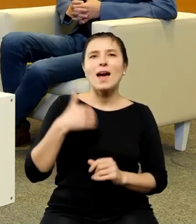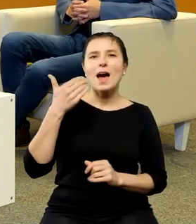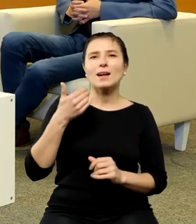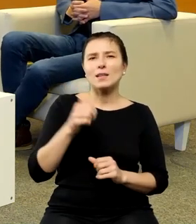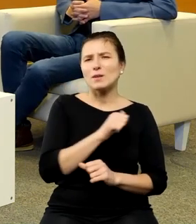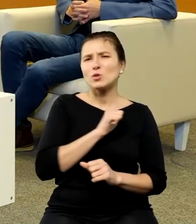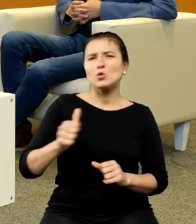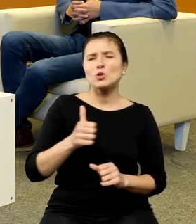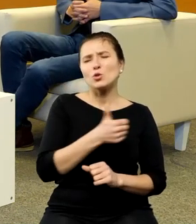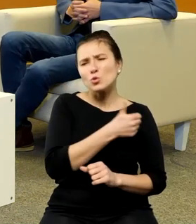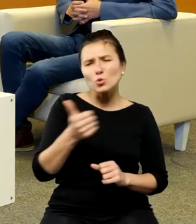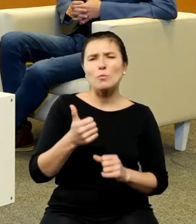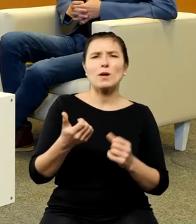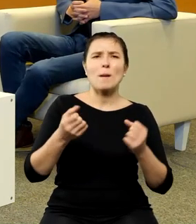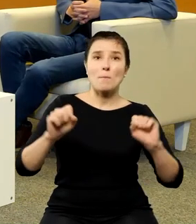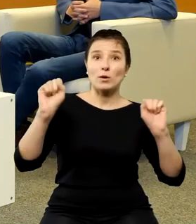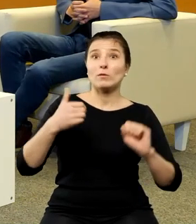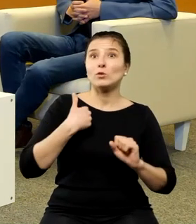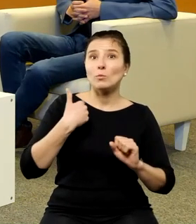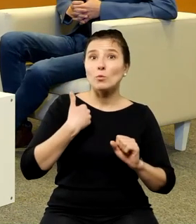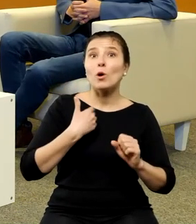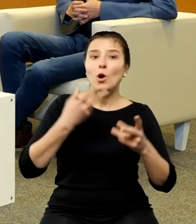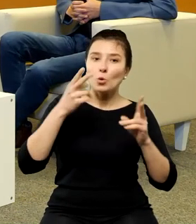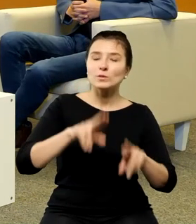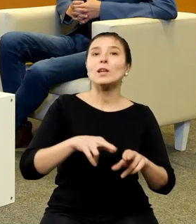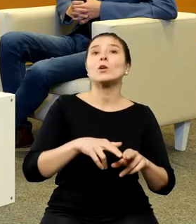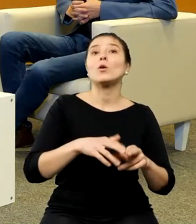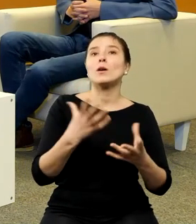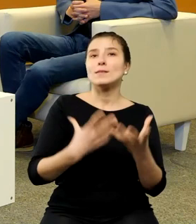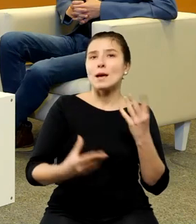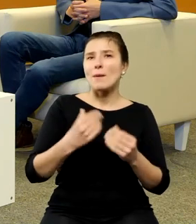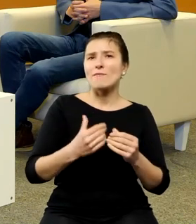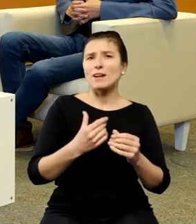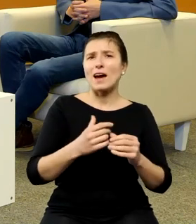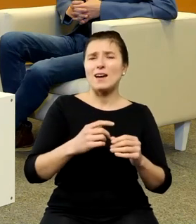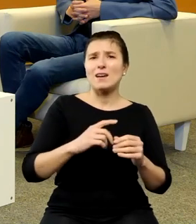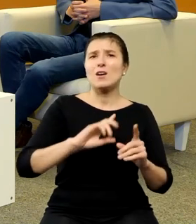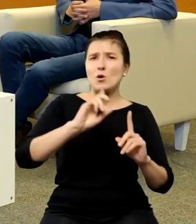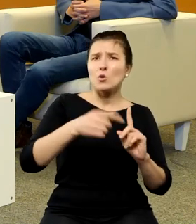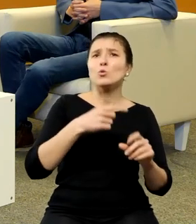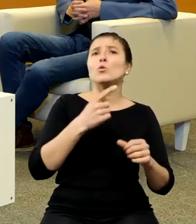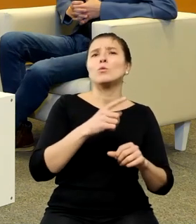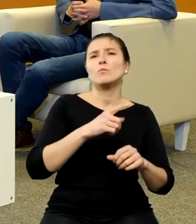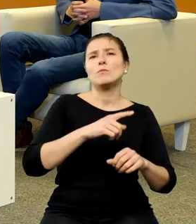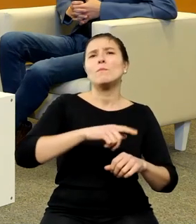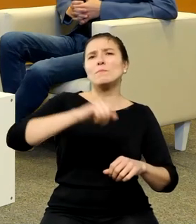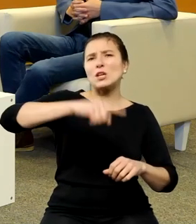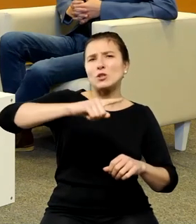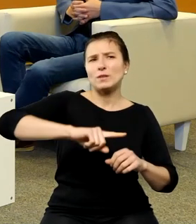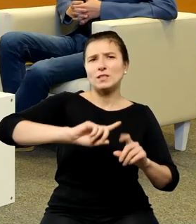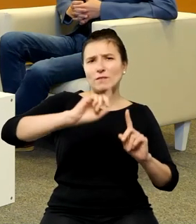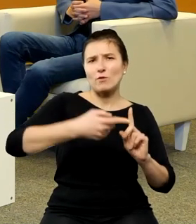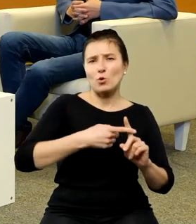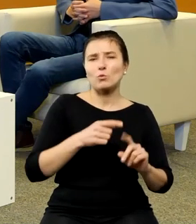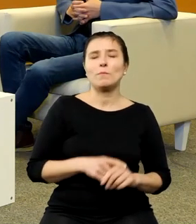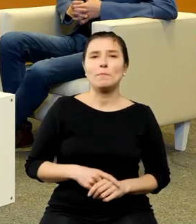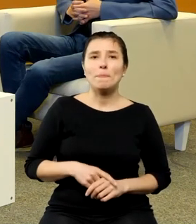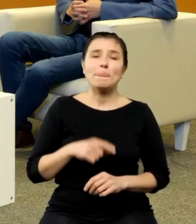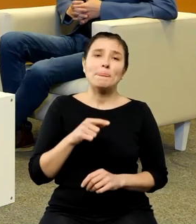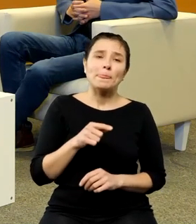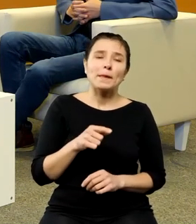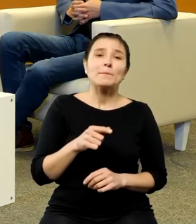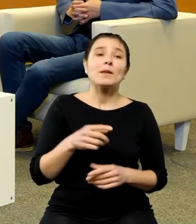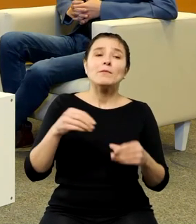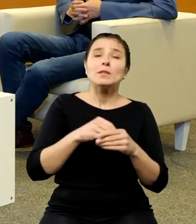która została zabawką roku pomysł jest bardzo prosty to jest przedstawianie znanych a właściwie częściowo mniej znanych również